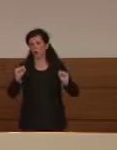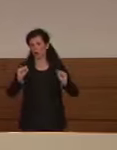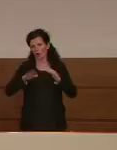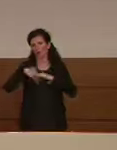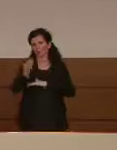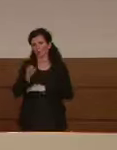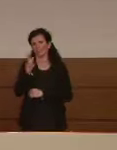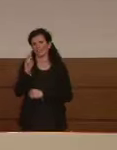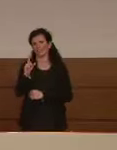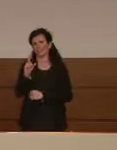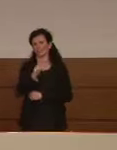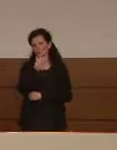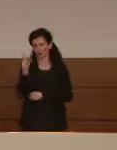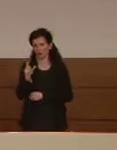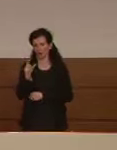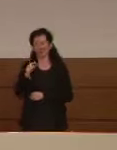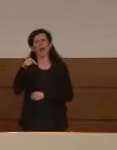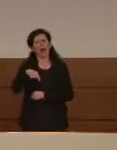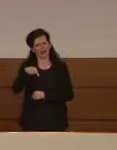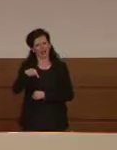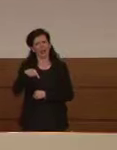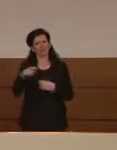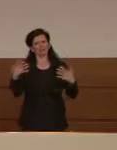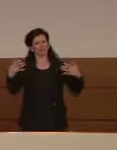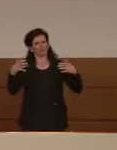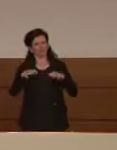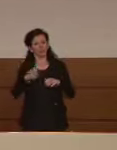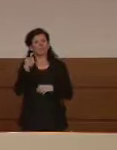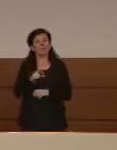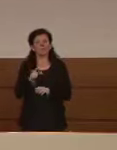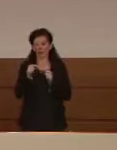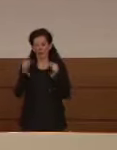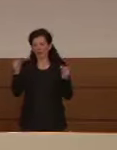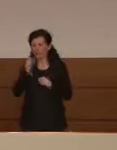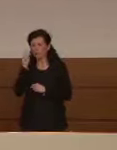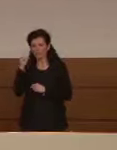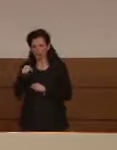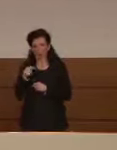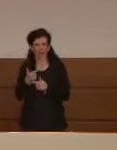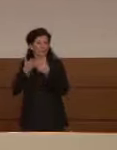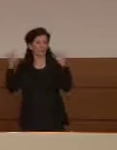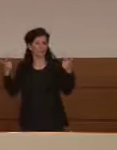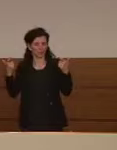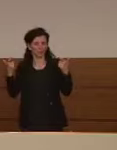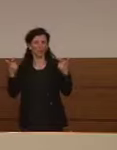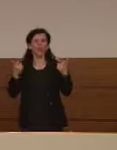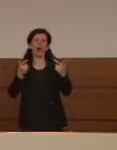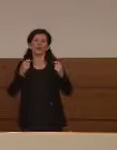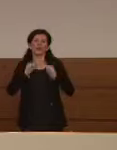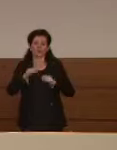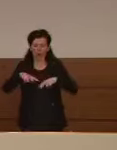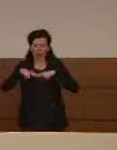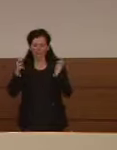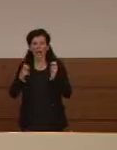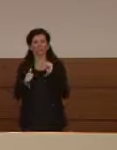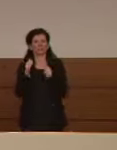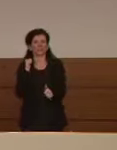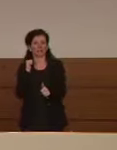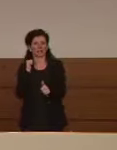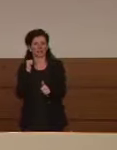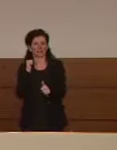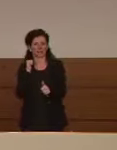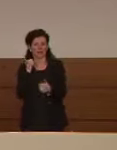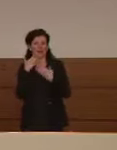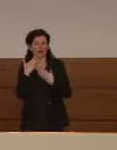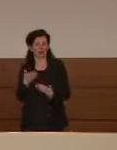giorni adesso si sta contraendo perché l'aumentato numero di tamponi ci fa pensare che si arriva prima alla diagnosi quindi questo